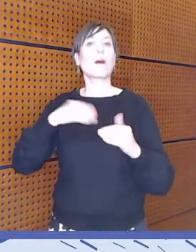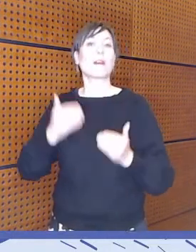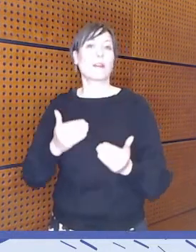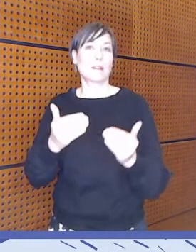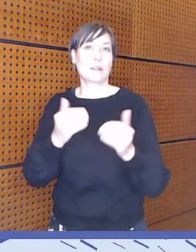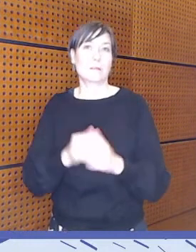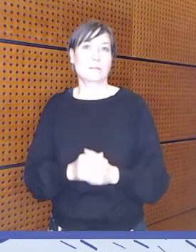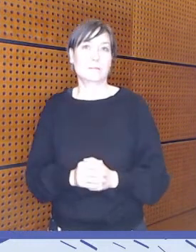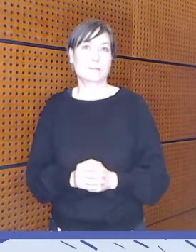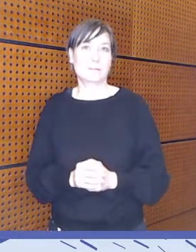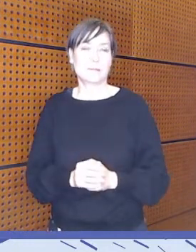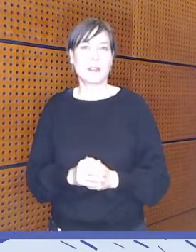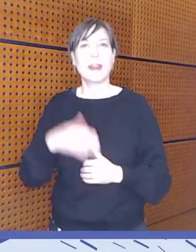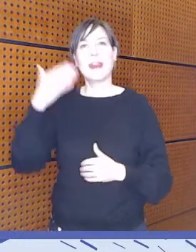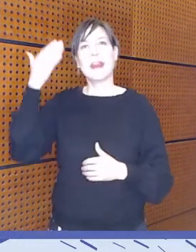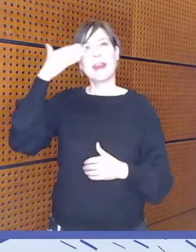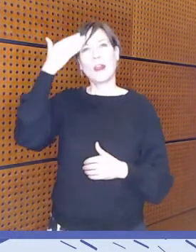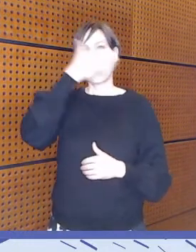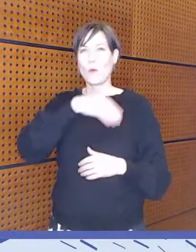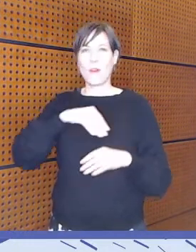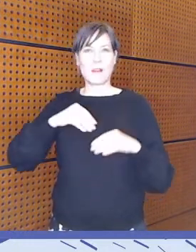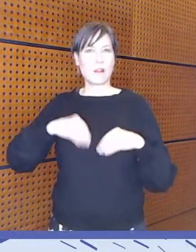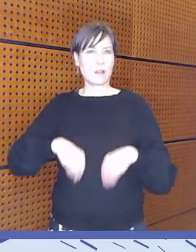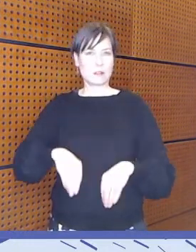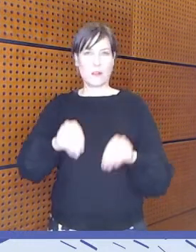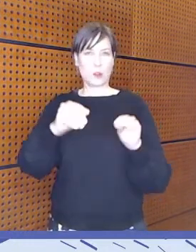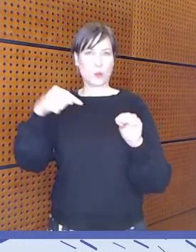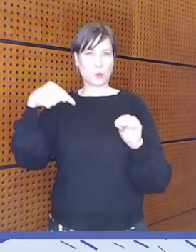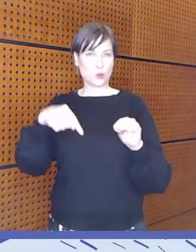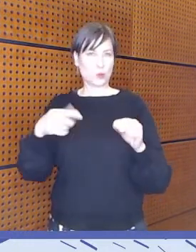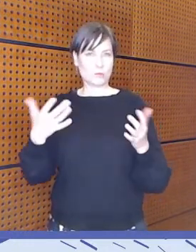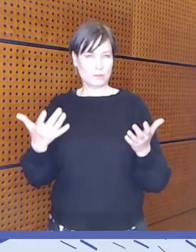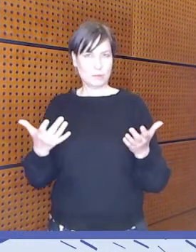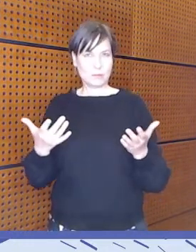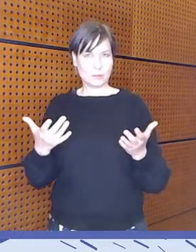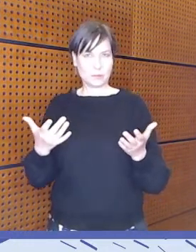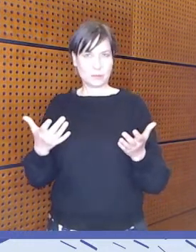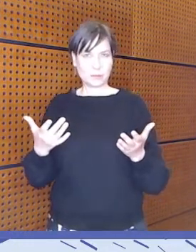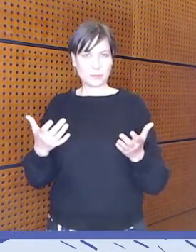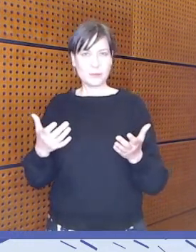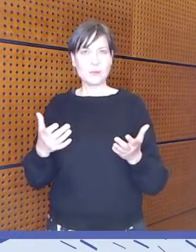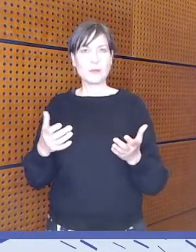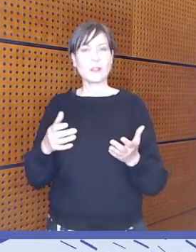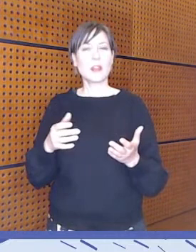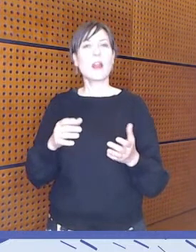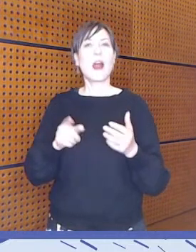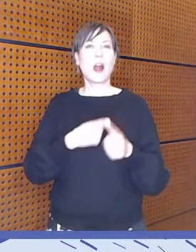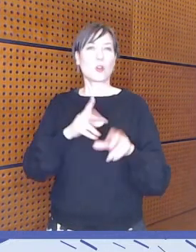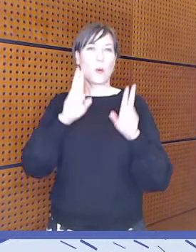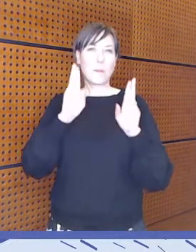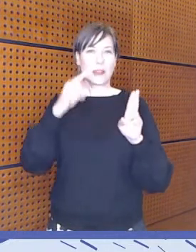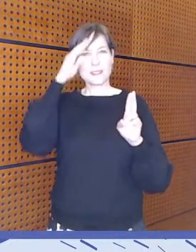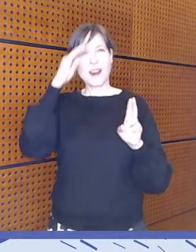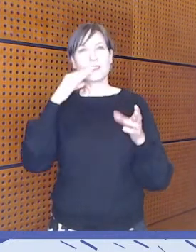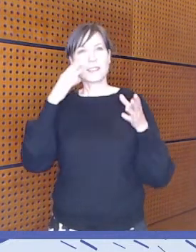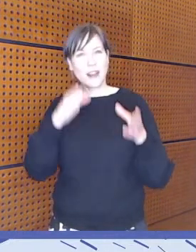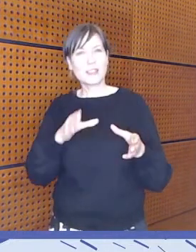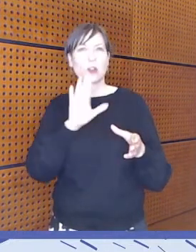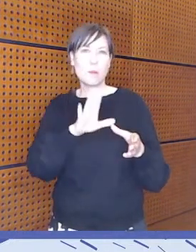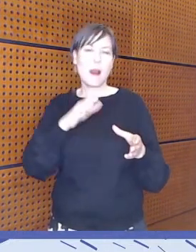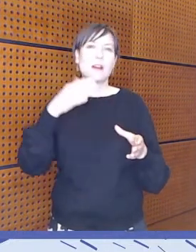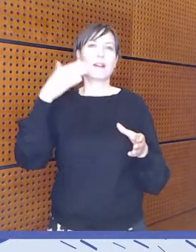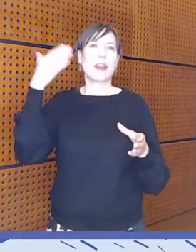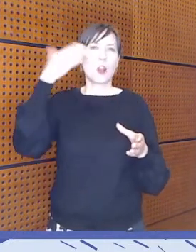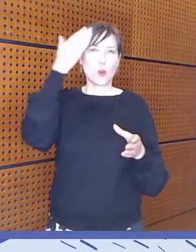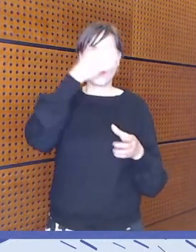Elokuvakasvatusta me tehdään lähinnä Skatmakovat alkuperäiskansojen elokuvafestivaalien